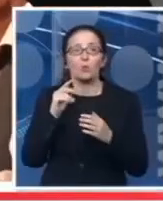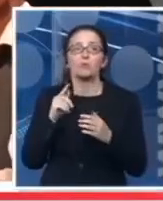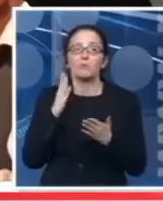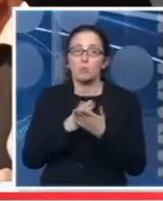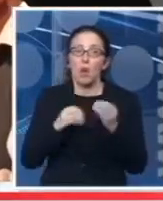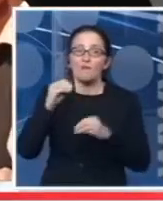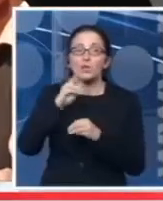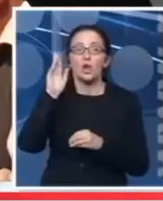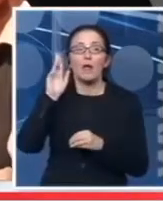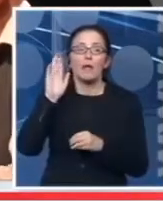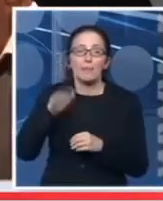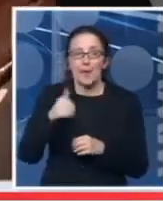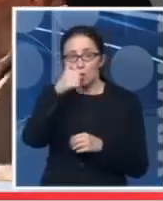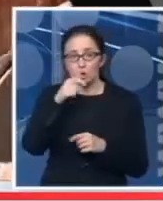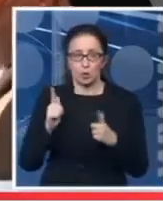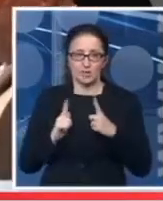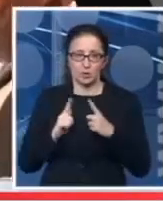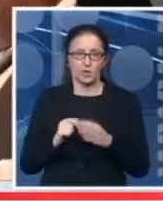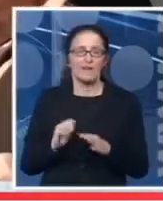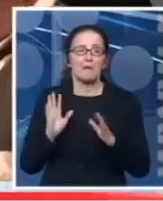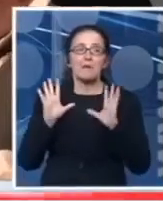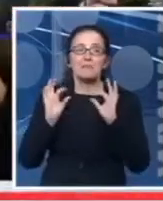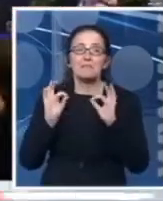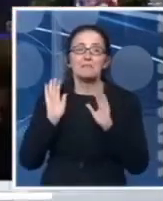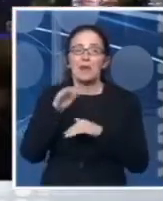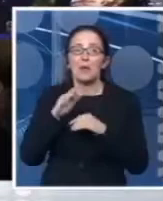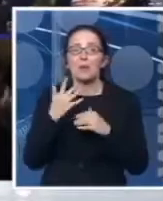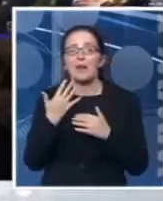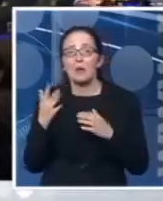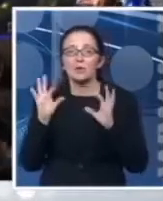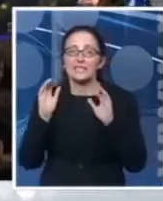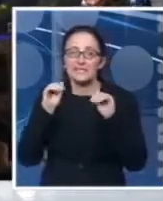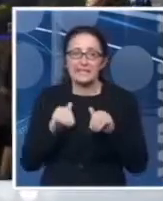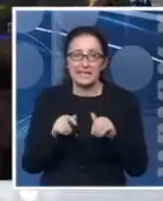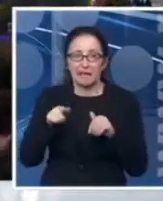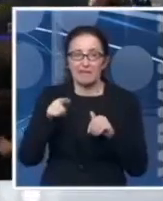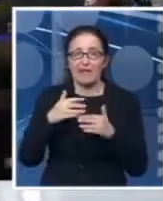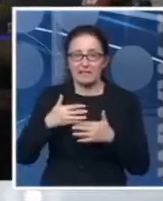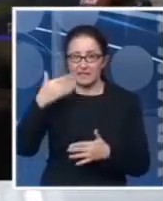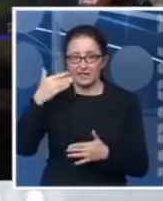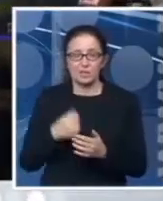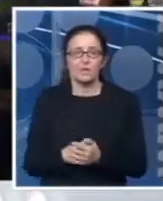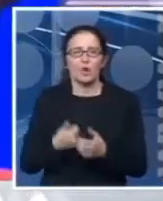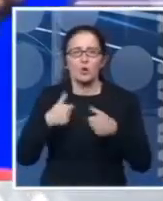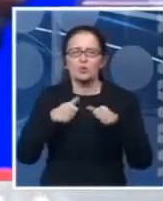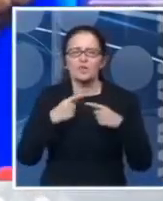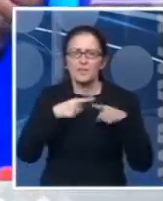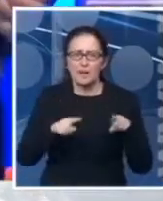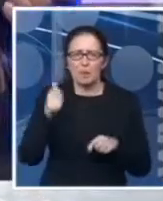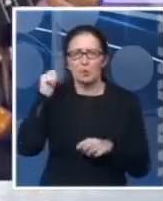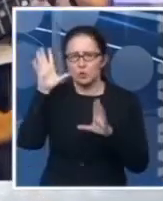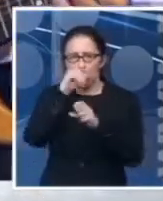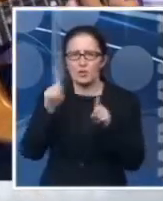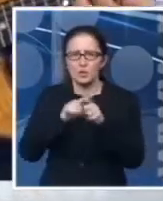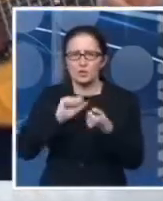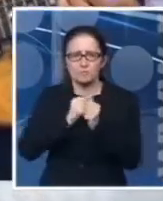što se očekivalo, više desetina hiljada ovde na tvrđavi, pogotovo u četvrtak i sinoć kada su